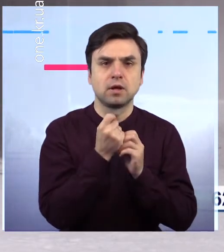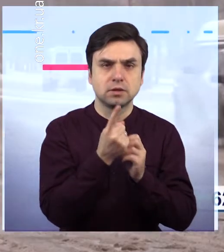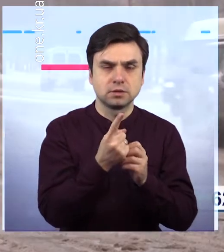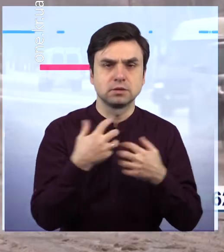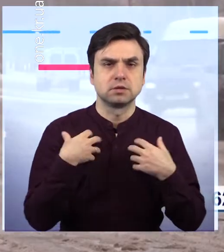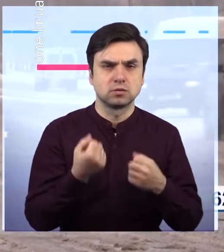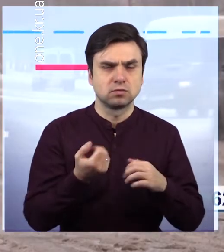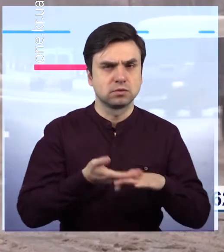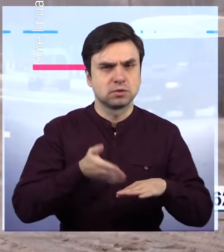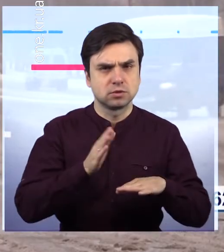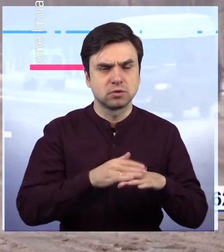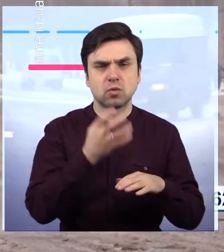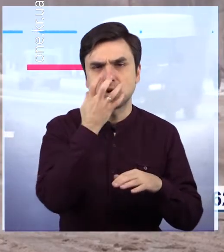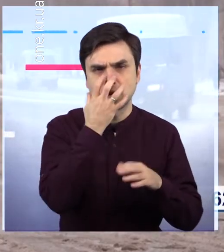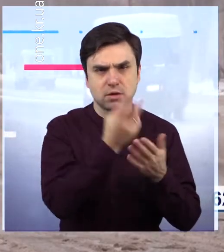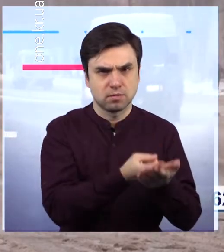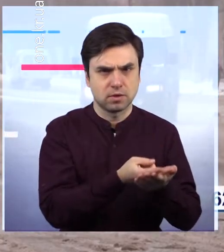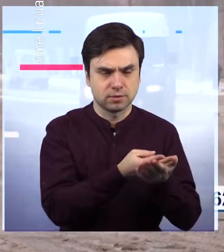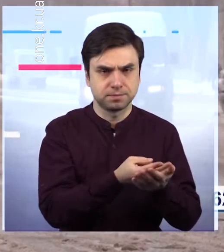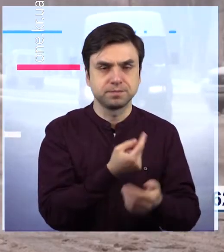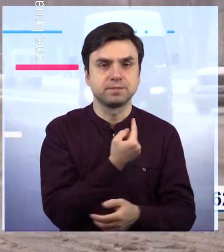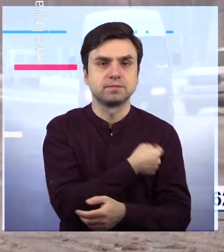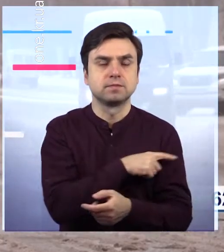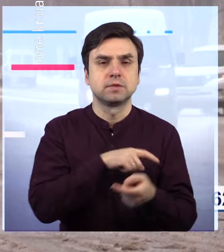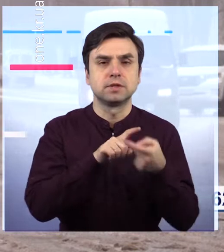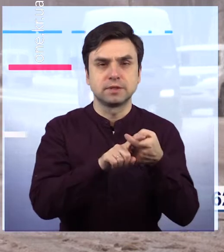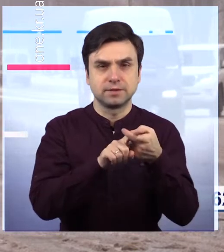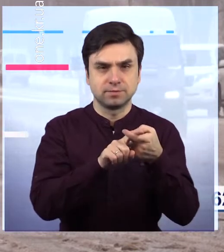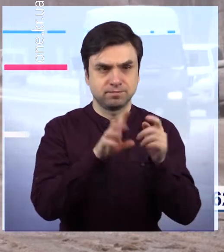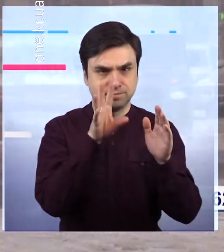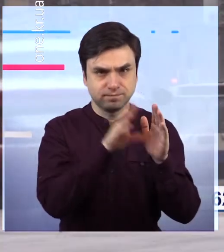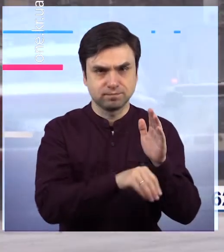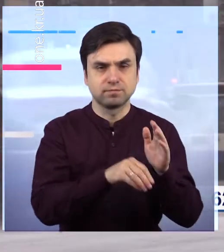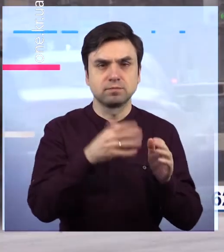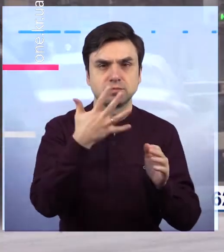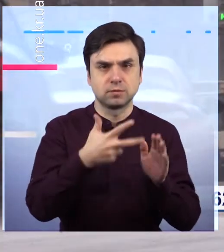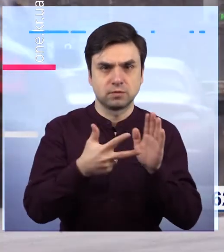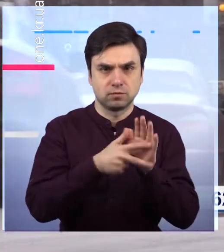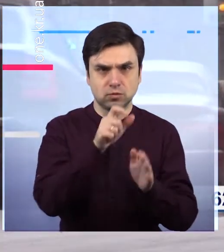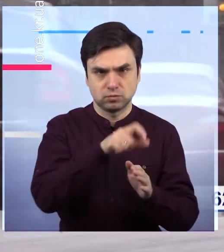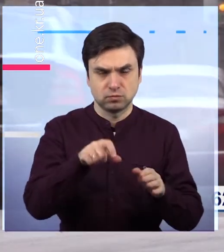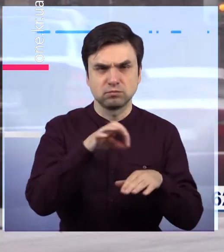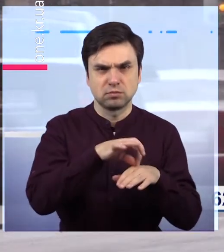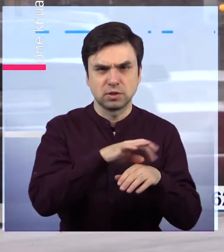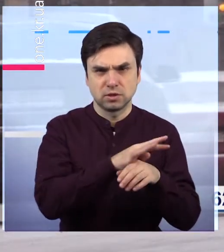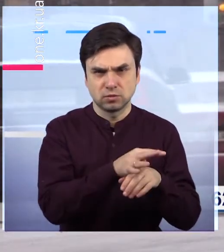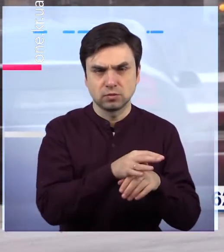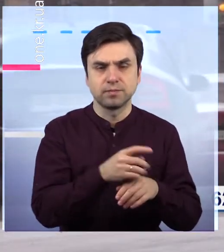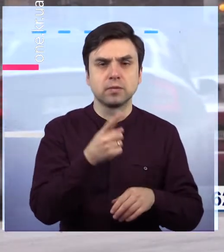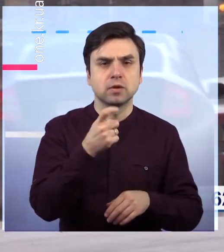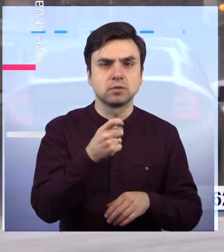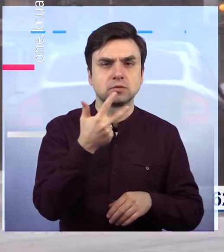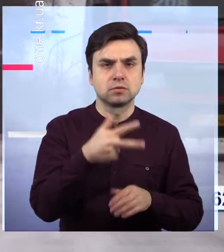реанімації. В інфекційці із підтвердженим діагнозом ковід знаходяться 58 осіб. І ще 138